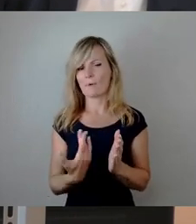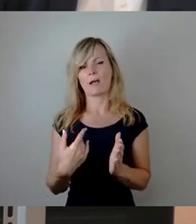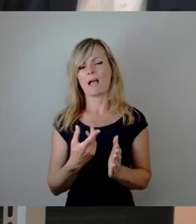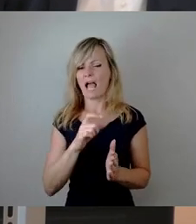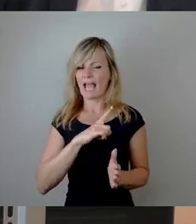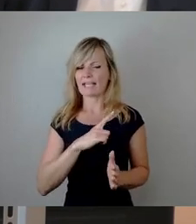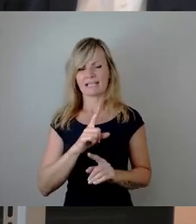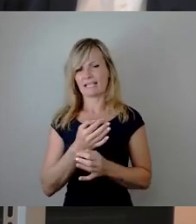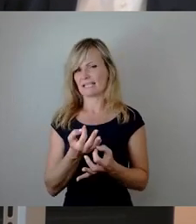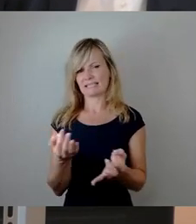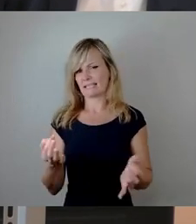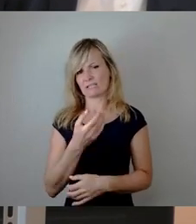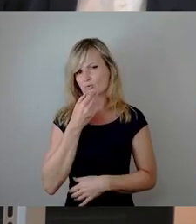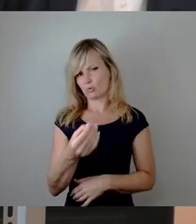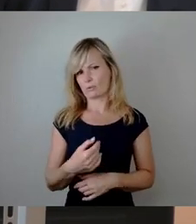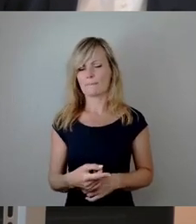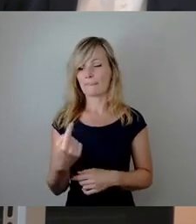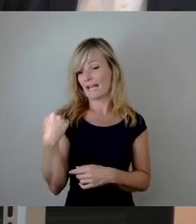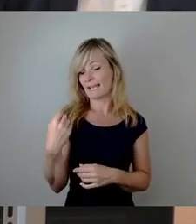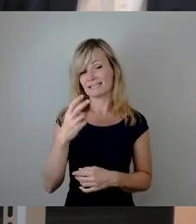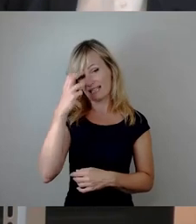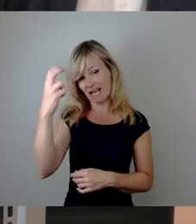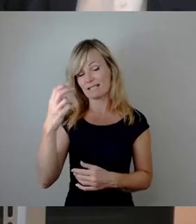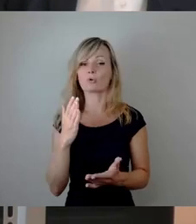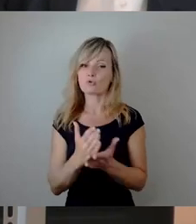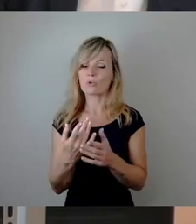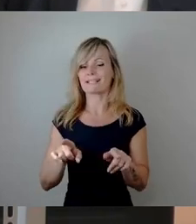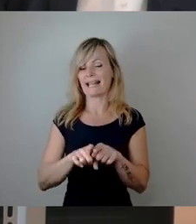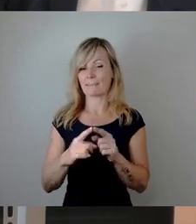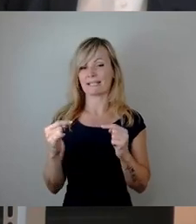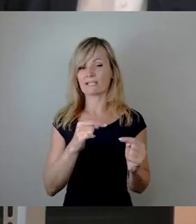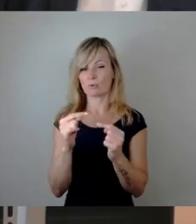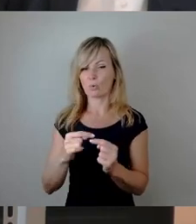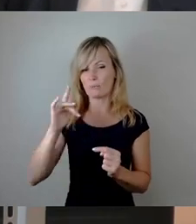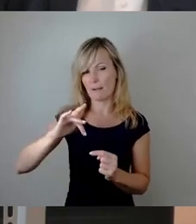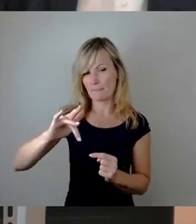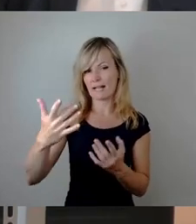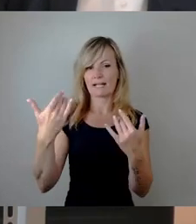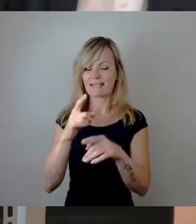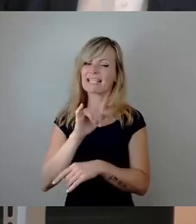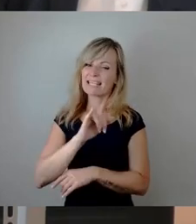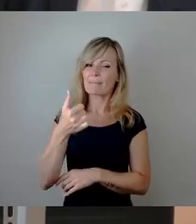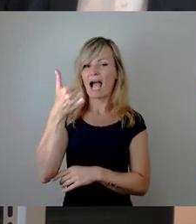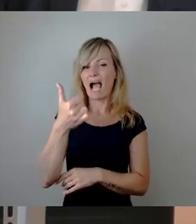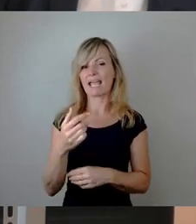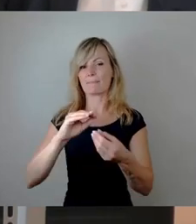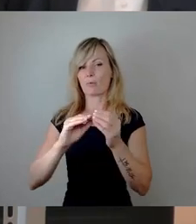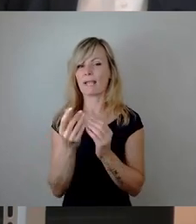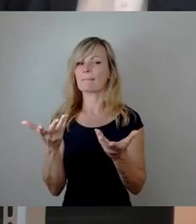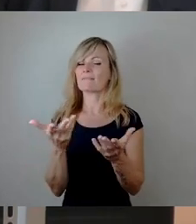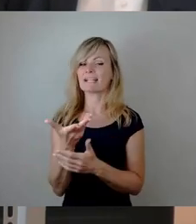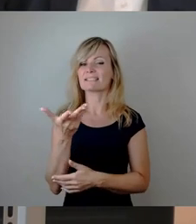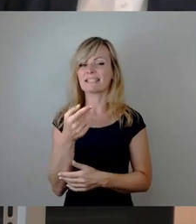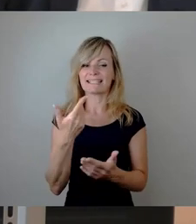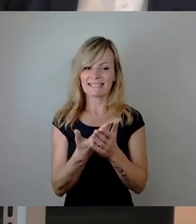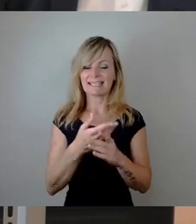Und wir haben ja diese Diskussion auch im letzten Rat schon an der einen oder anderen Stelle auch mal geführt. Und da gab es immer eine Sache, die im Raum auch herumschwebte. Eigentlich sind diese 16